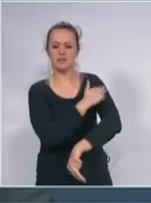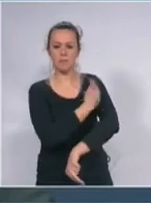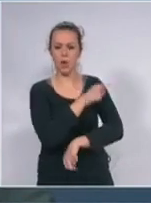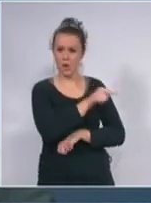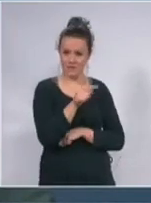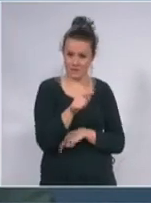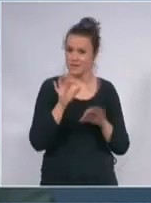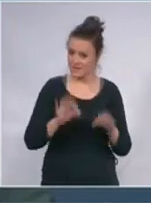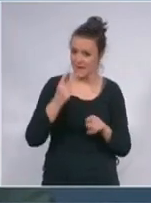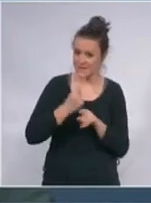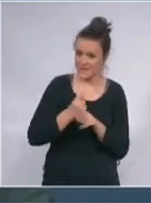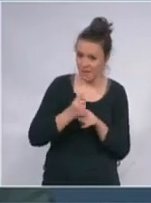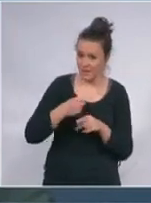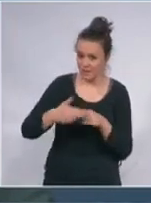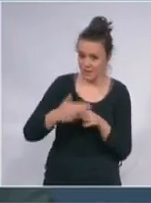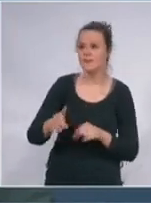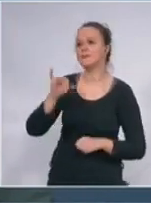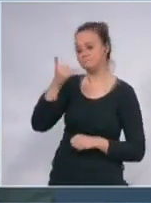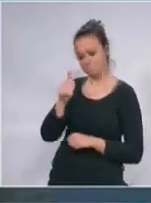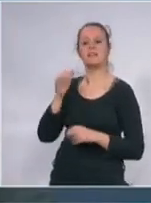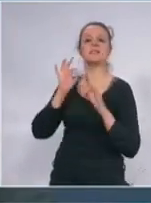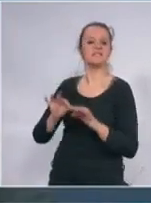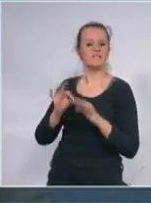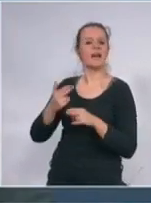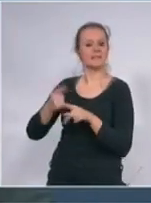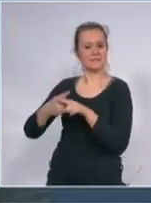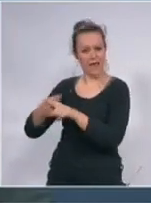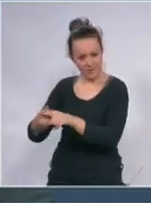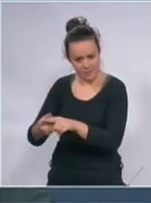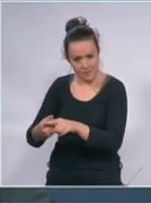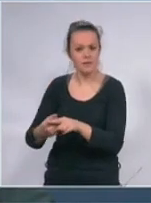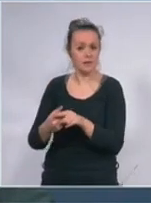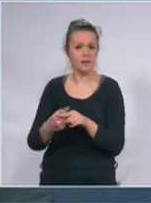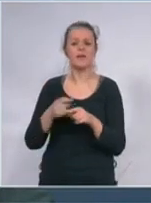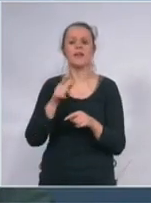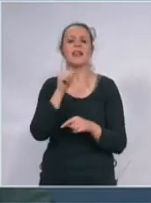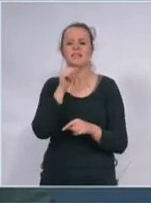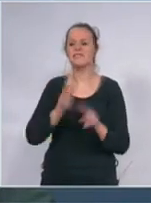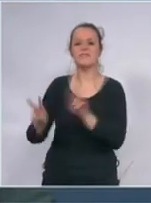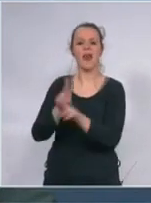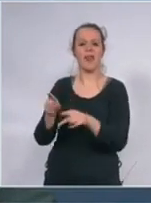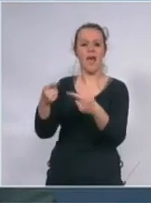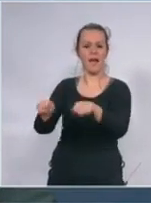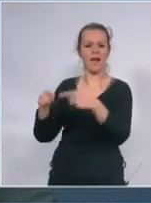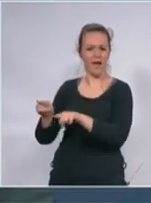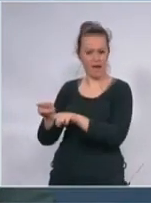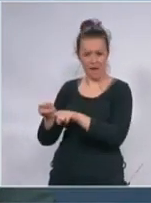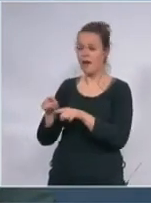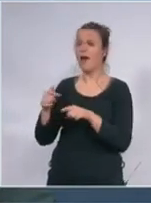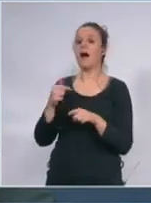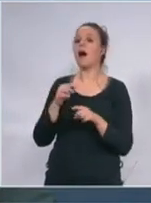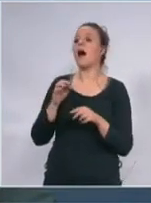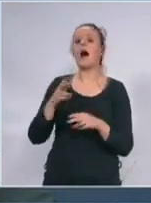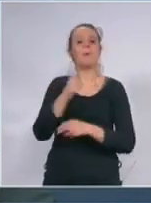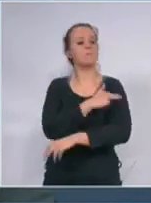kliničko odvolenje po protokolu na dva to je intenzivno negu na svakih sat vajma na čisti ljudi sve smo to uspili da